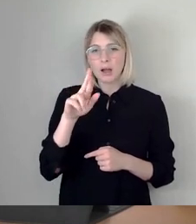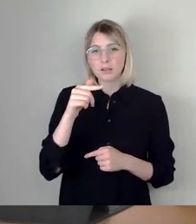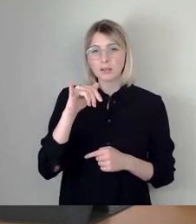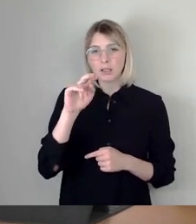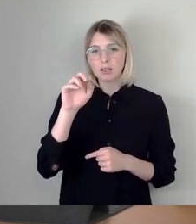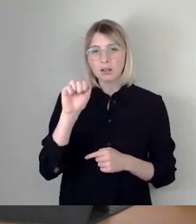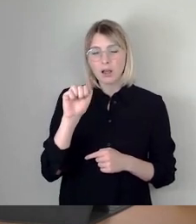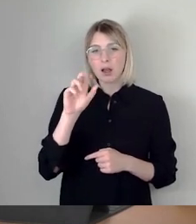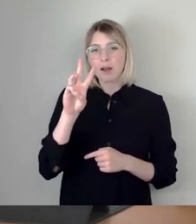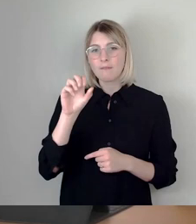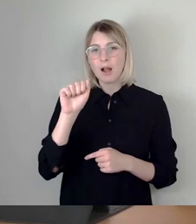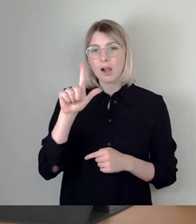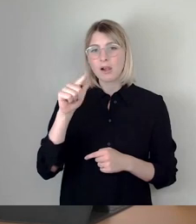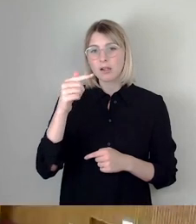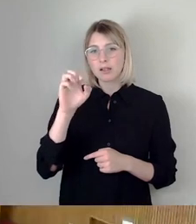Walter, bitteschön.